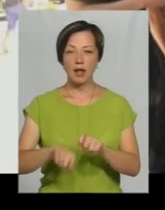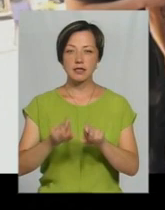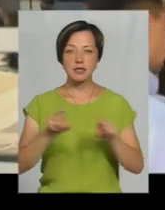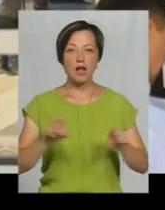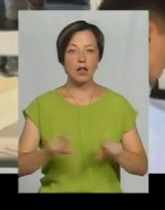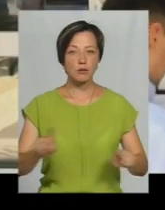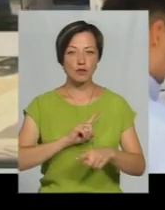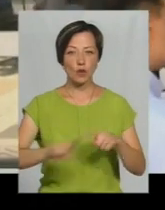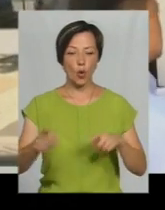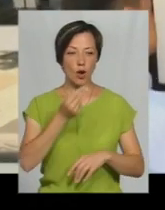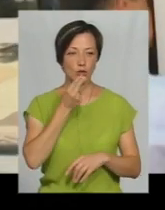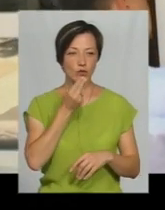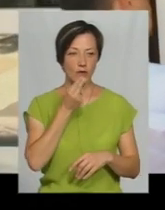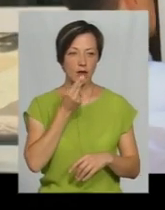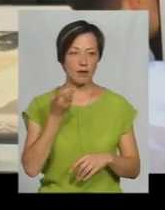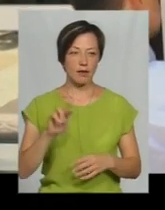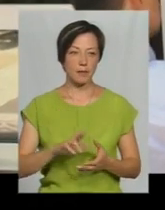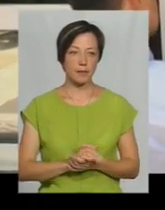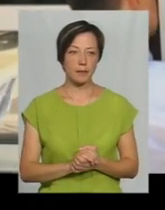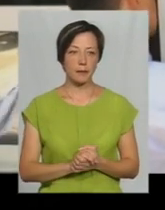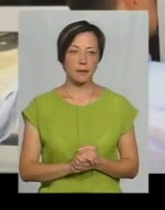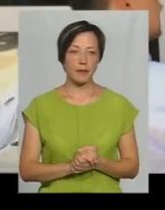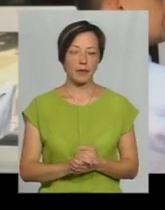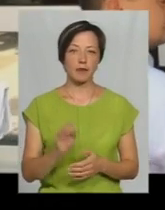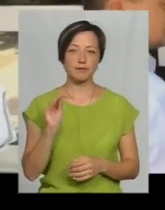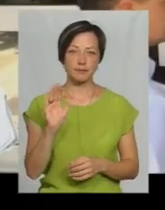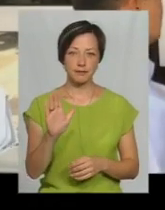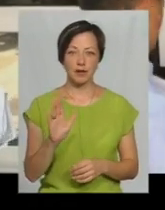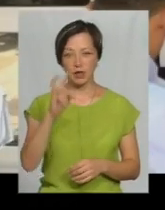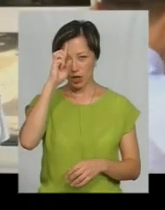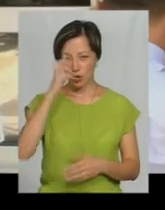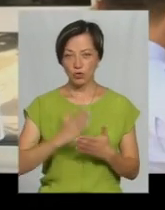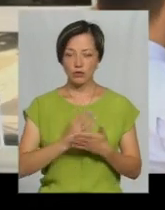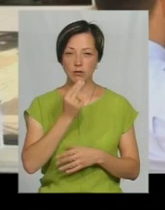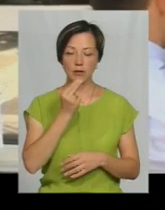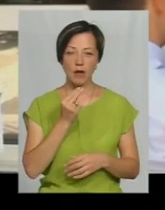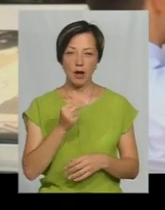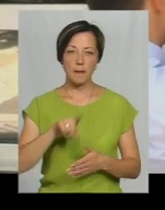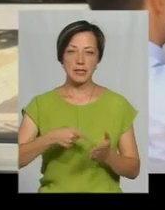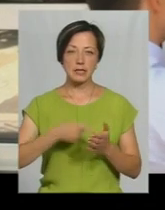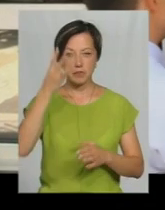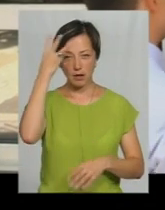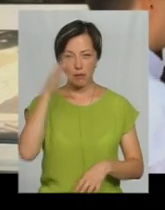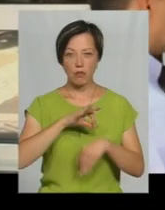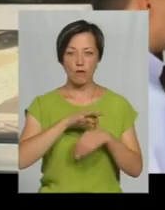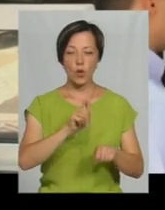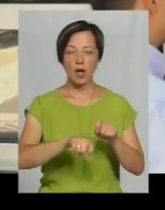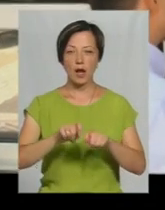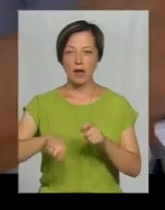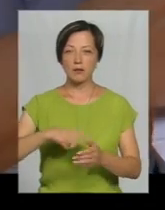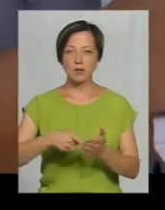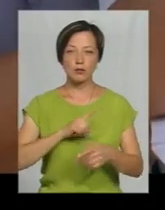харчування. Держпродспоживслужби у місті Хмельницькому проводимо рейд з зі органістами по